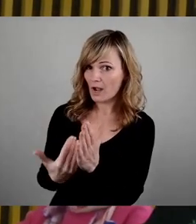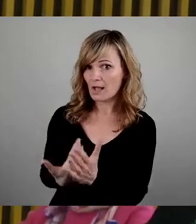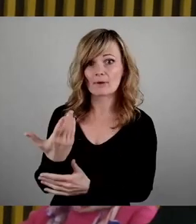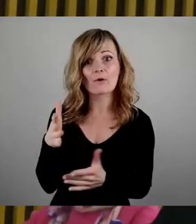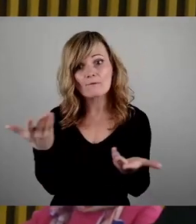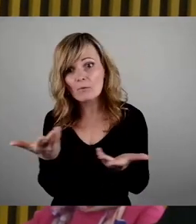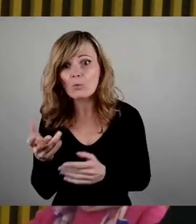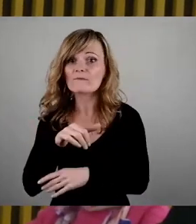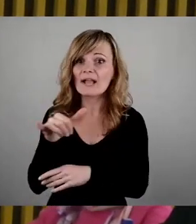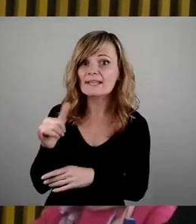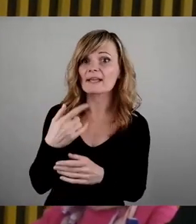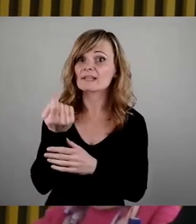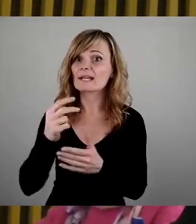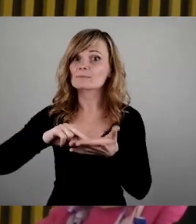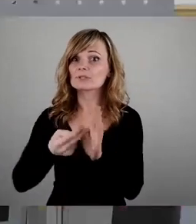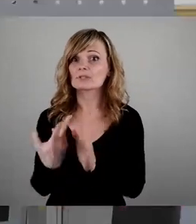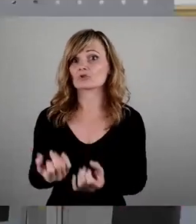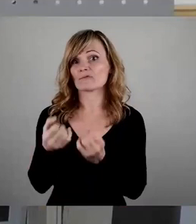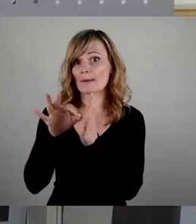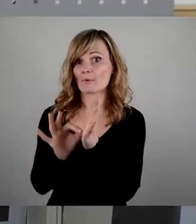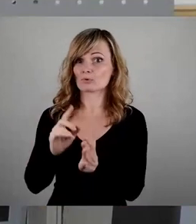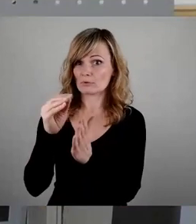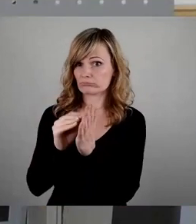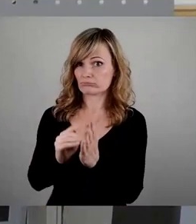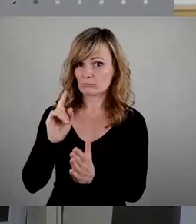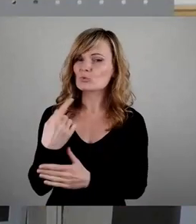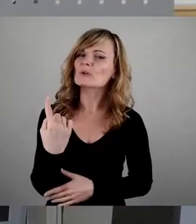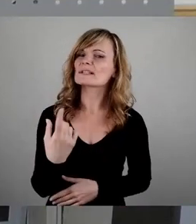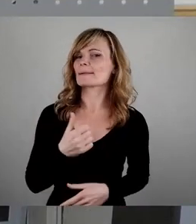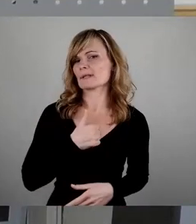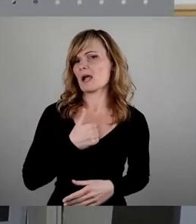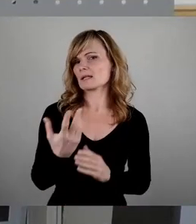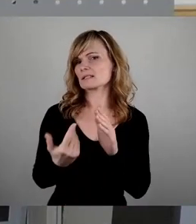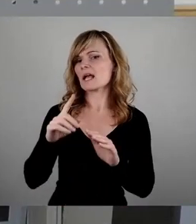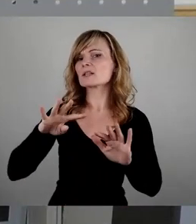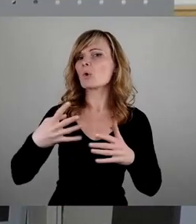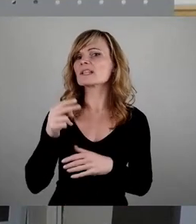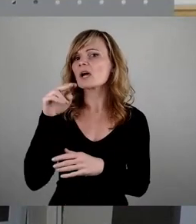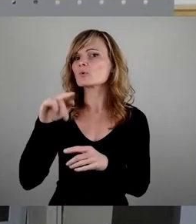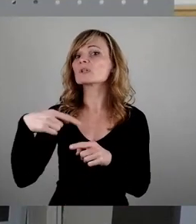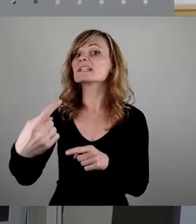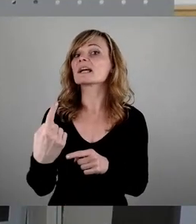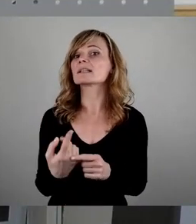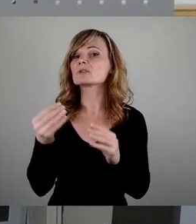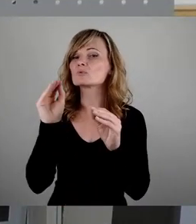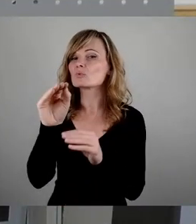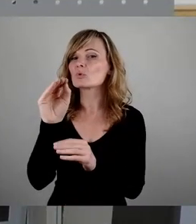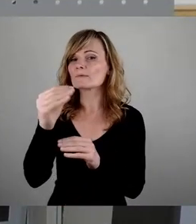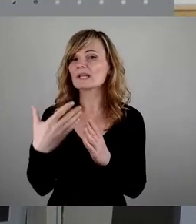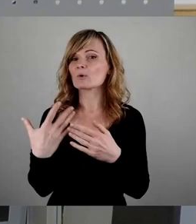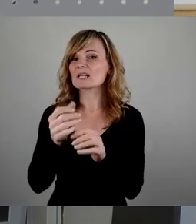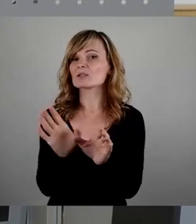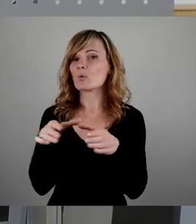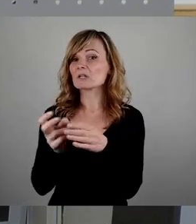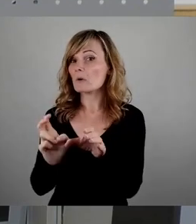finanzpolitischen Schwerpunkte gesetzt werden. Oder fürchten Sie etwa, dass Sie nach dem 9. Juni kein Teil einer künftigen Haushaltskoalition mehr sein könnten? Das wäre